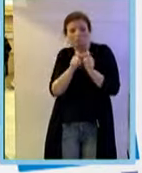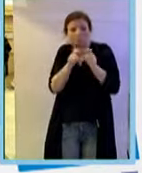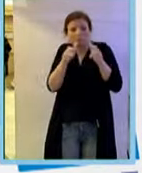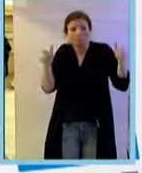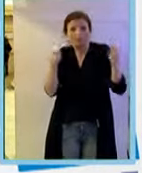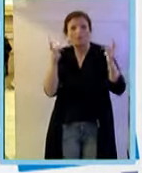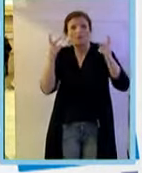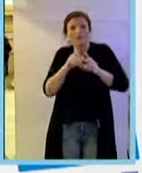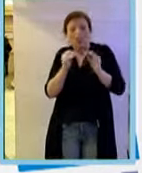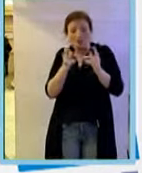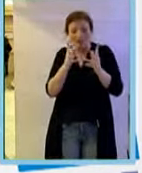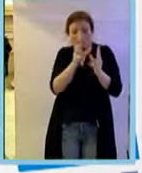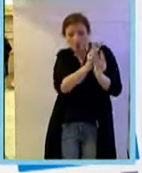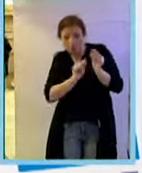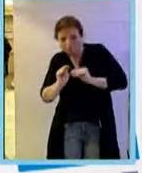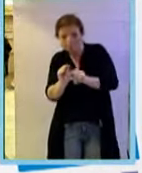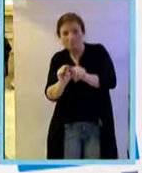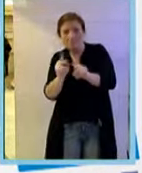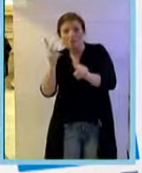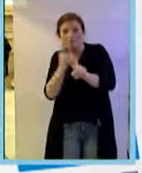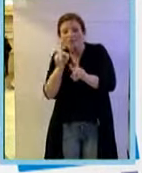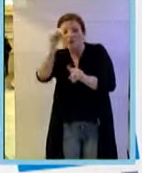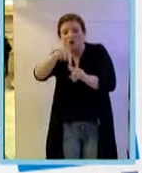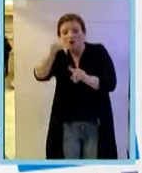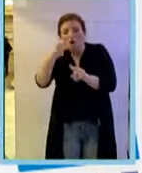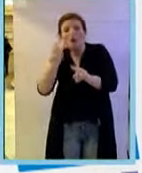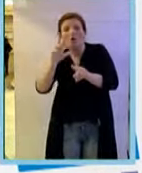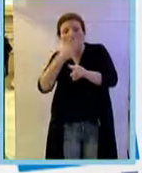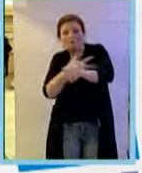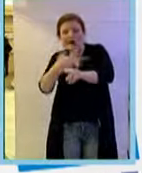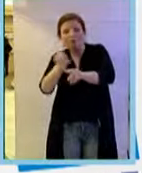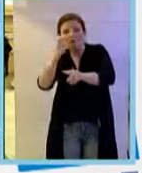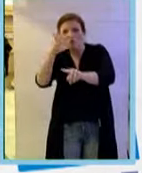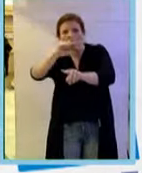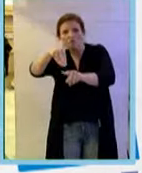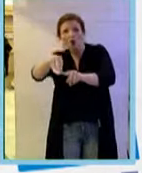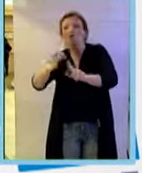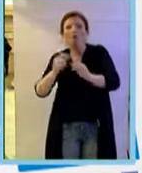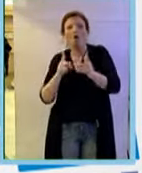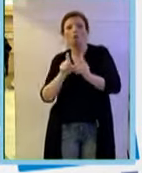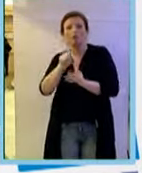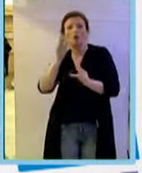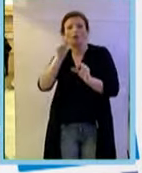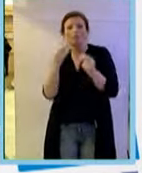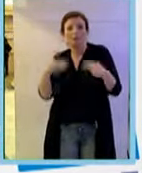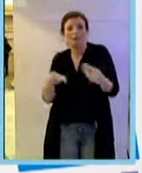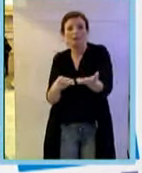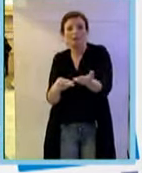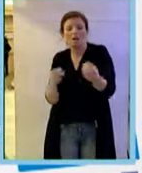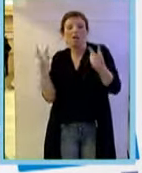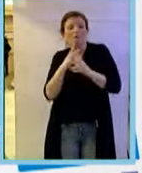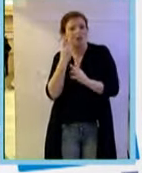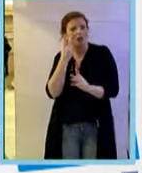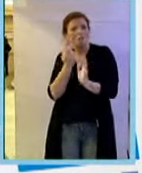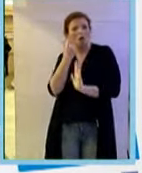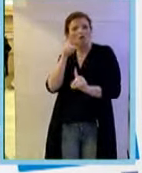traspianto in cui non c'era neovascularizzazione non è riuscito a prendere luogo. Questa è stata un'osservazione molto